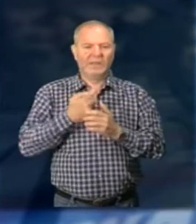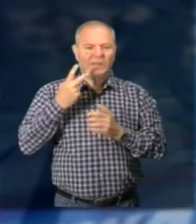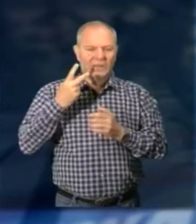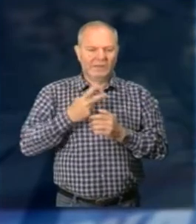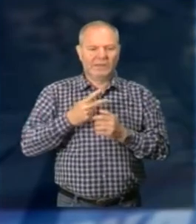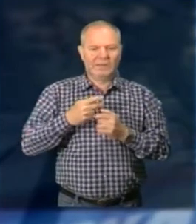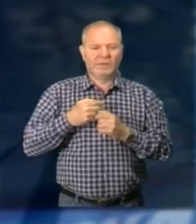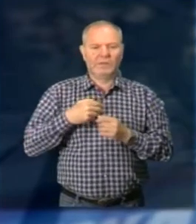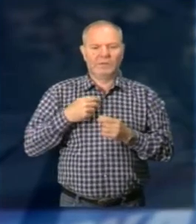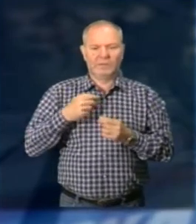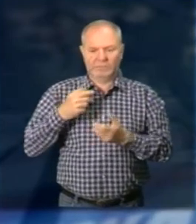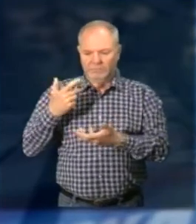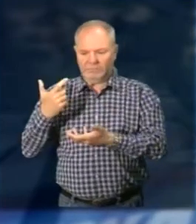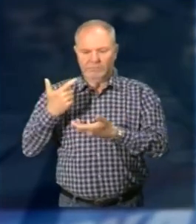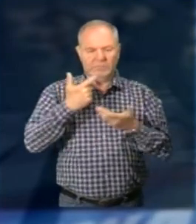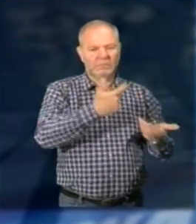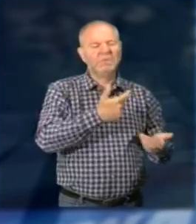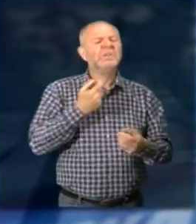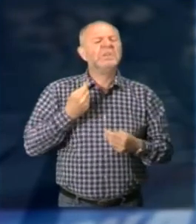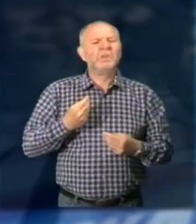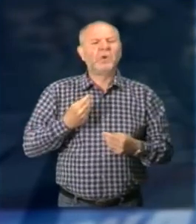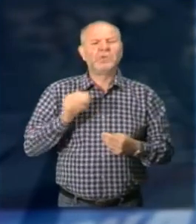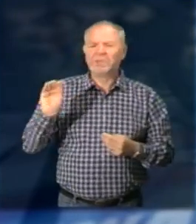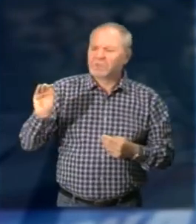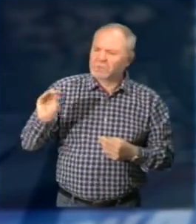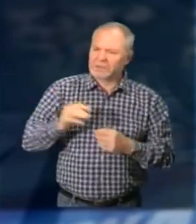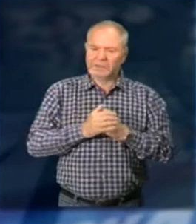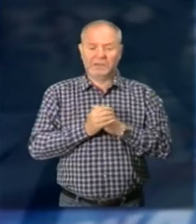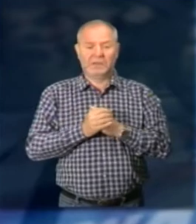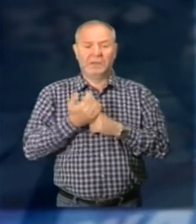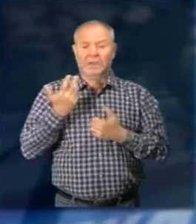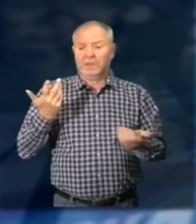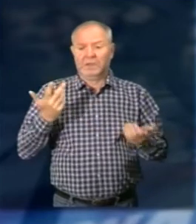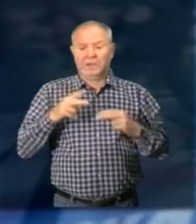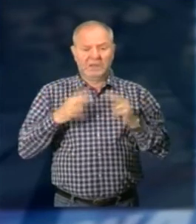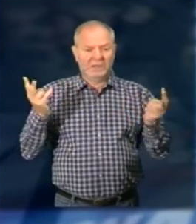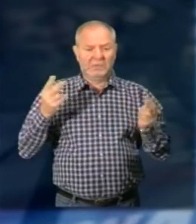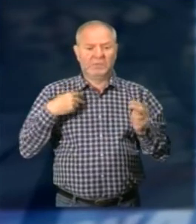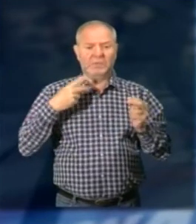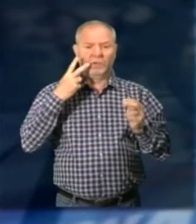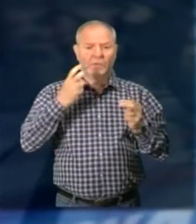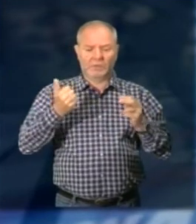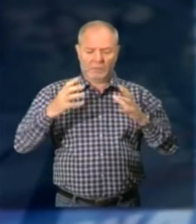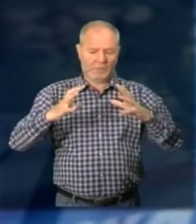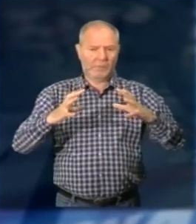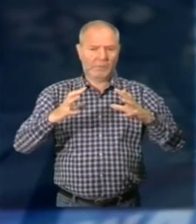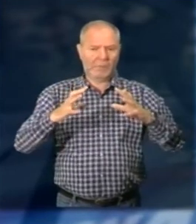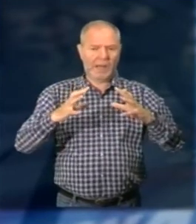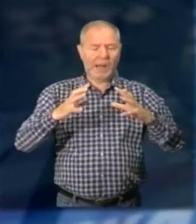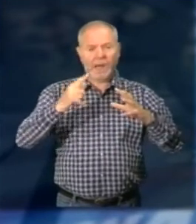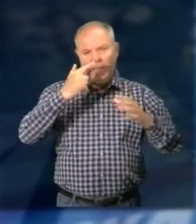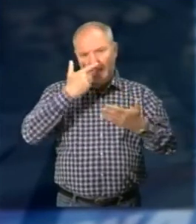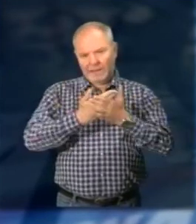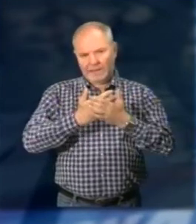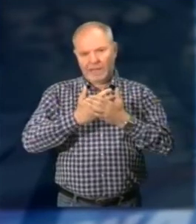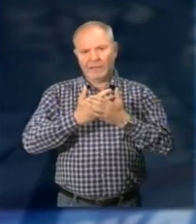ha consigliato di donare a lui E cosa avete acquistato questa volta Riccardo? Una palla medica, penso sia Una palla dove